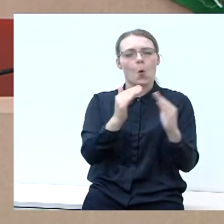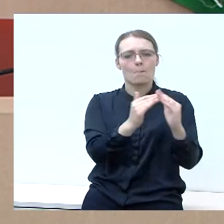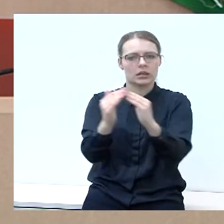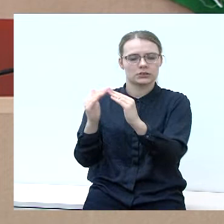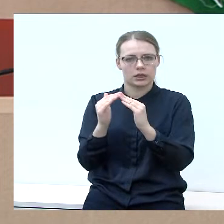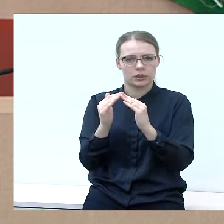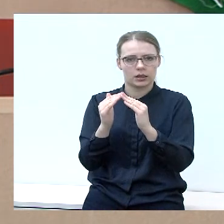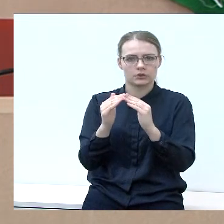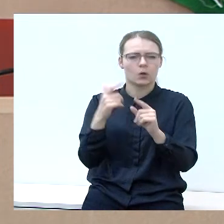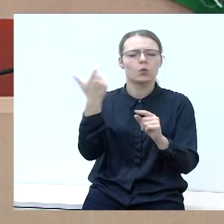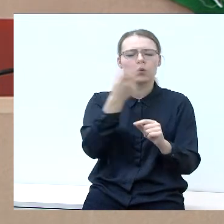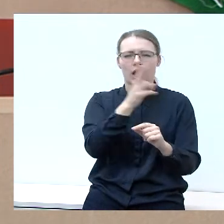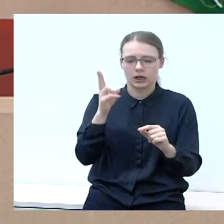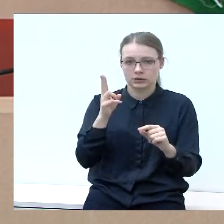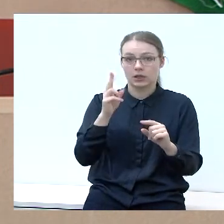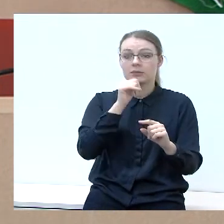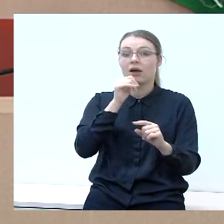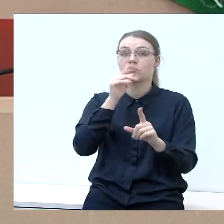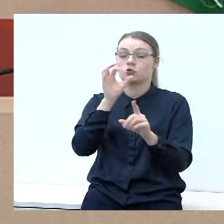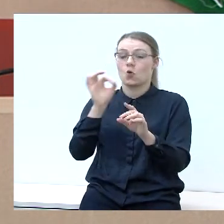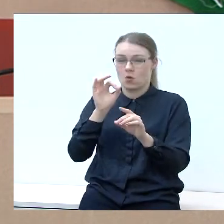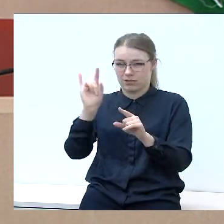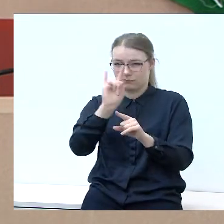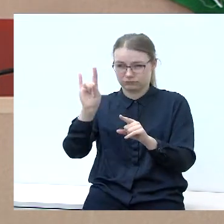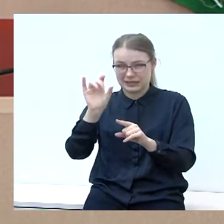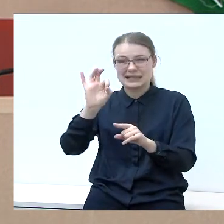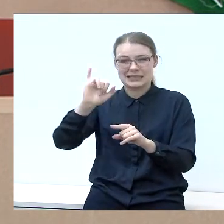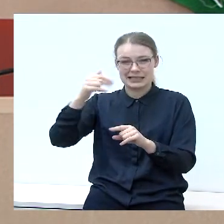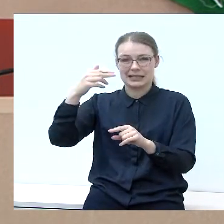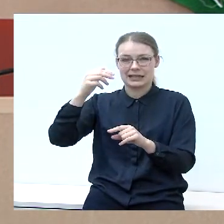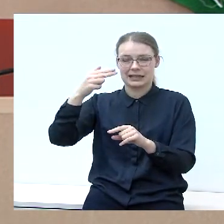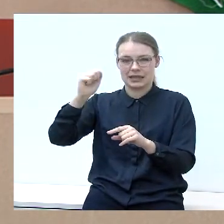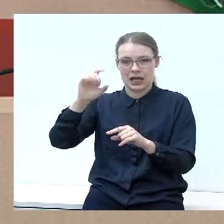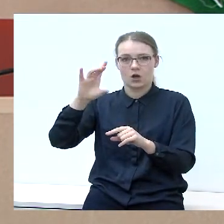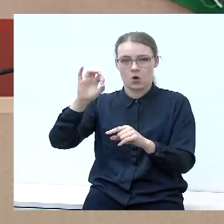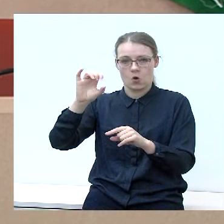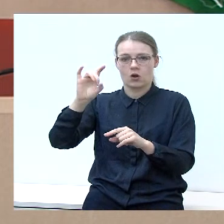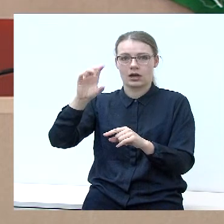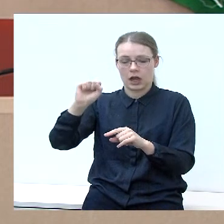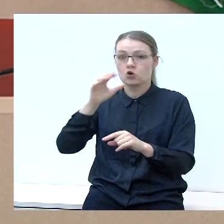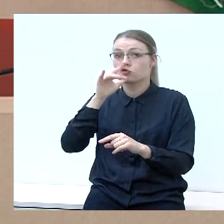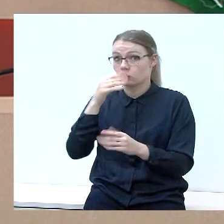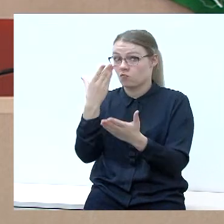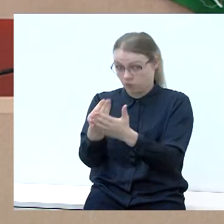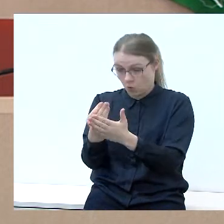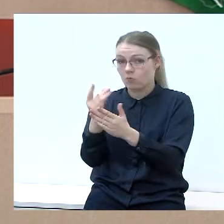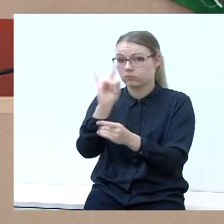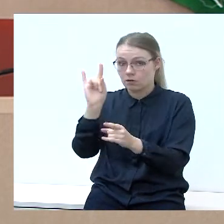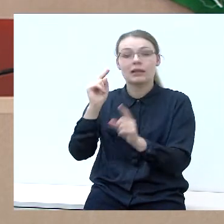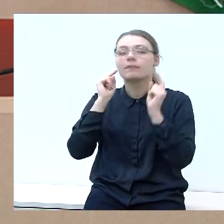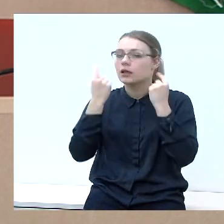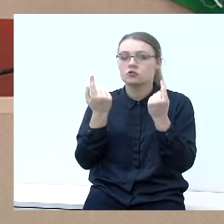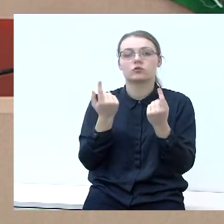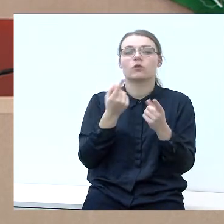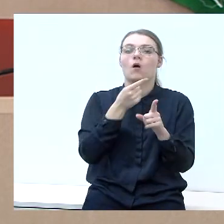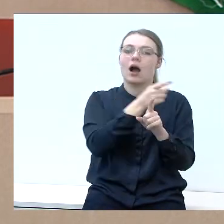Jeigu kalbant apie sinagogas, tai žydų bendruomenės pastatas ir, manau, nėra etiška kalbėti tai, kad savo valdybėje galės investuoti. jinai